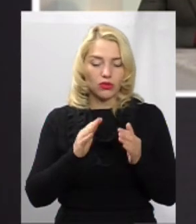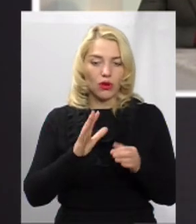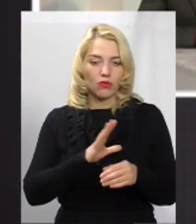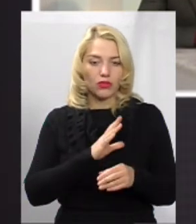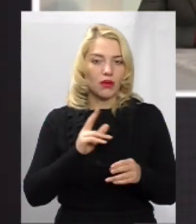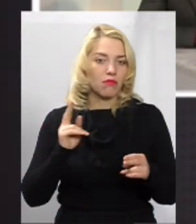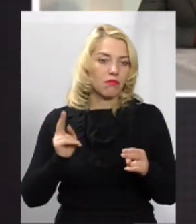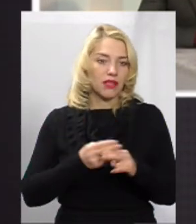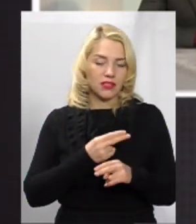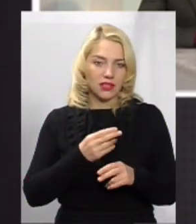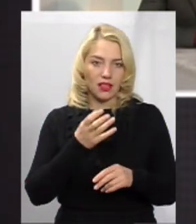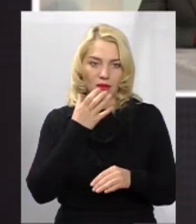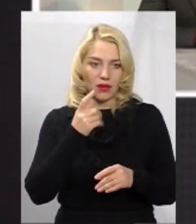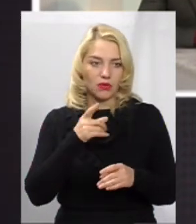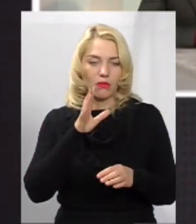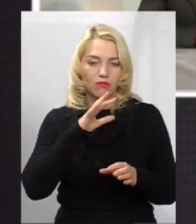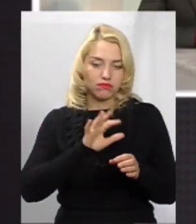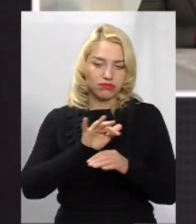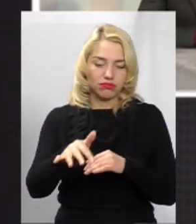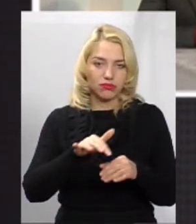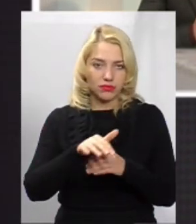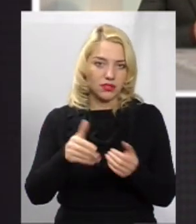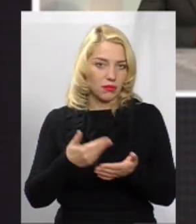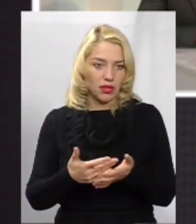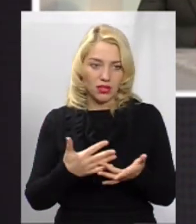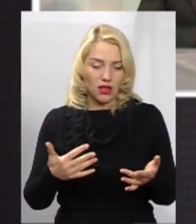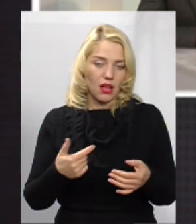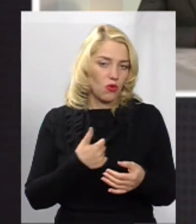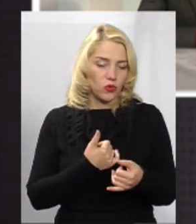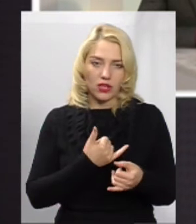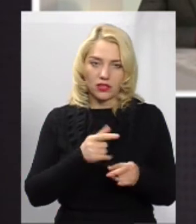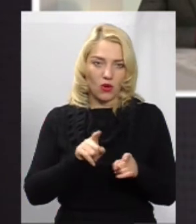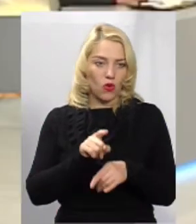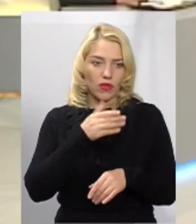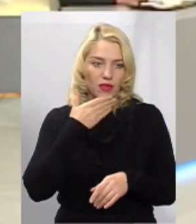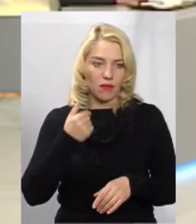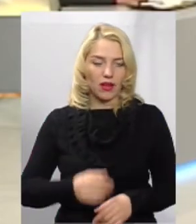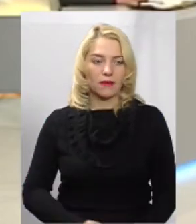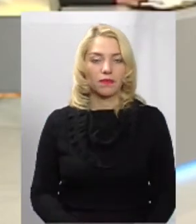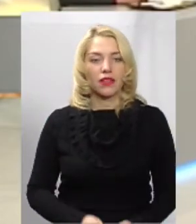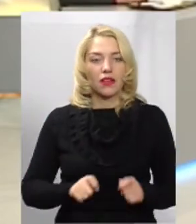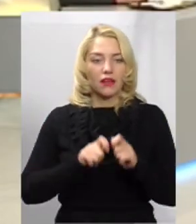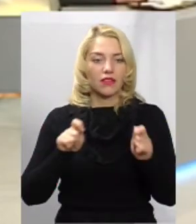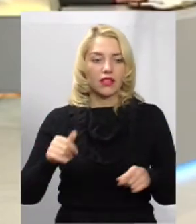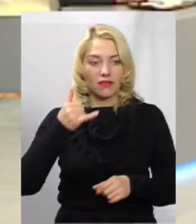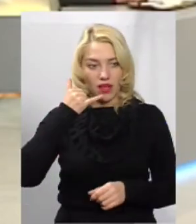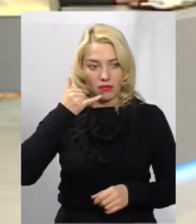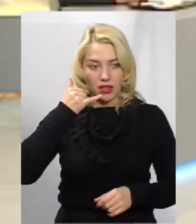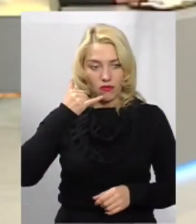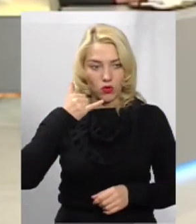фонтани гарячої води б'ють, і ще якісь такі цікаві речі. Вона, слава Богу, такого. Відкриваємо телефонні лінії.